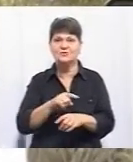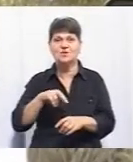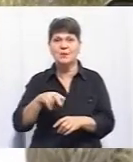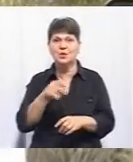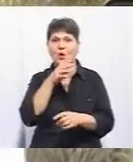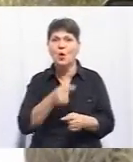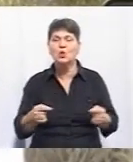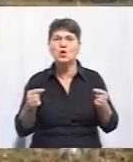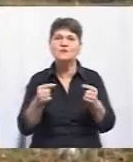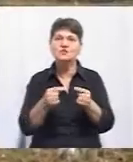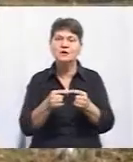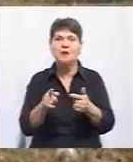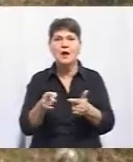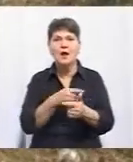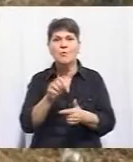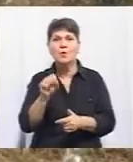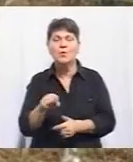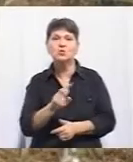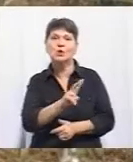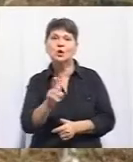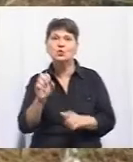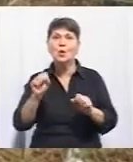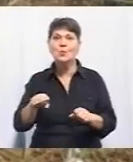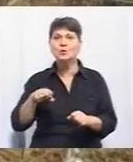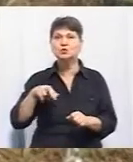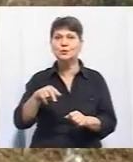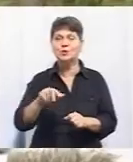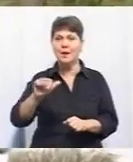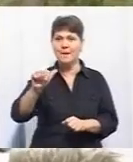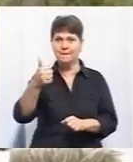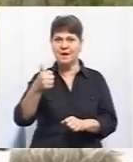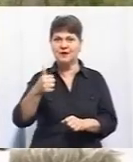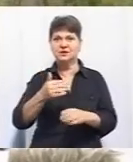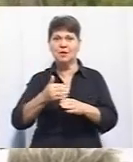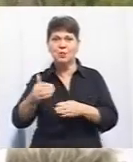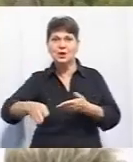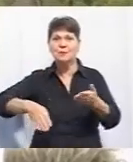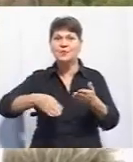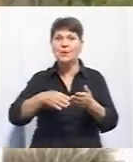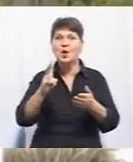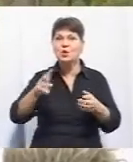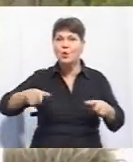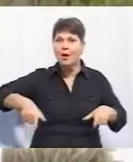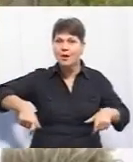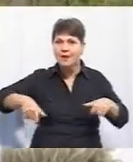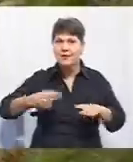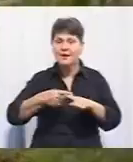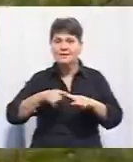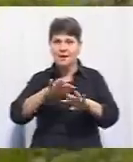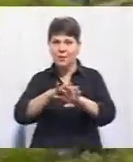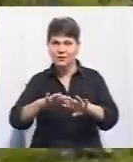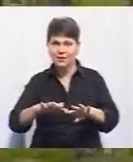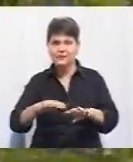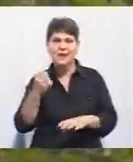одночасно або той, хто може пройти перший, потім допомогти тому, хто на коляскі, пройти оцю павутинку.